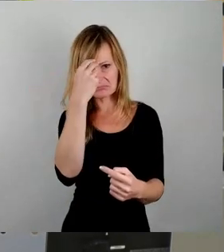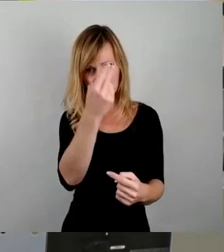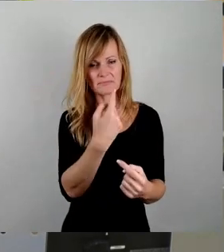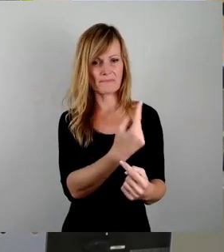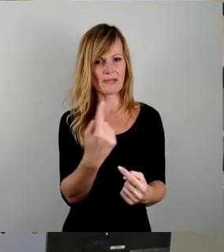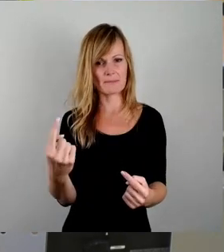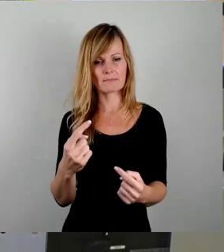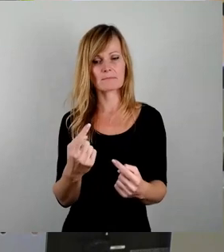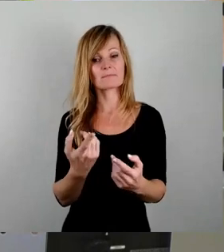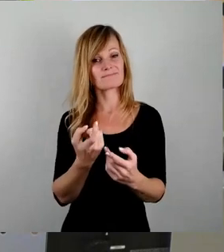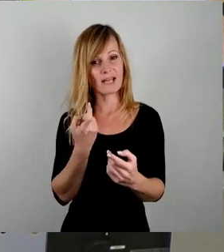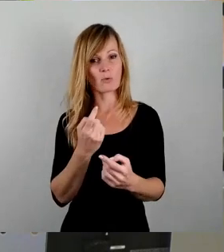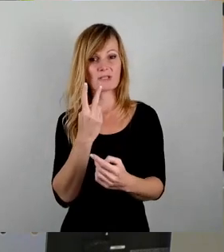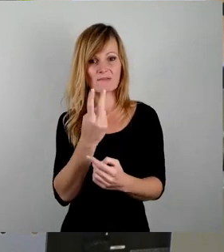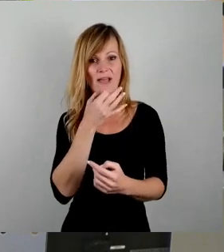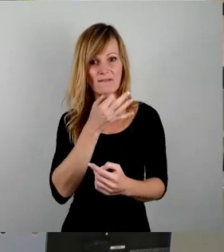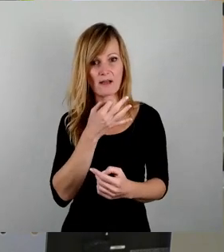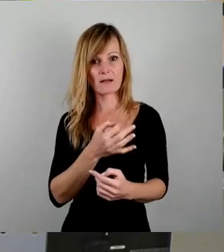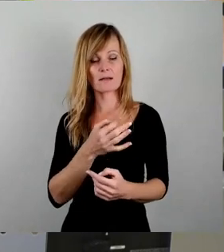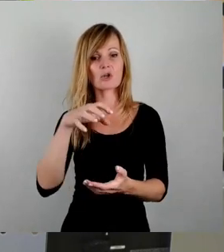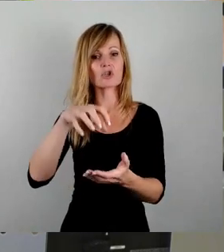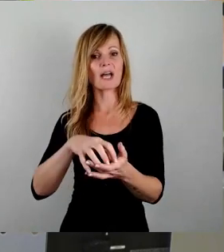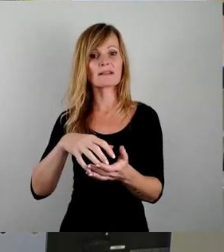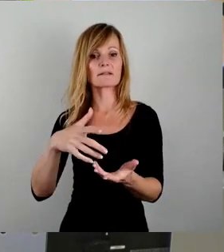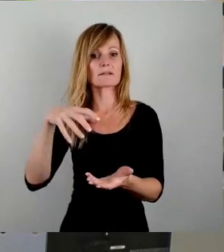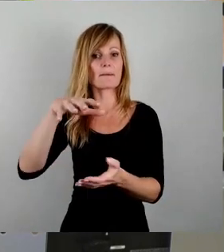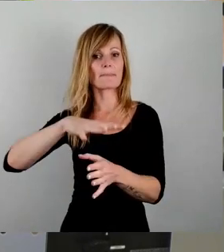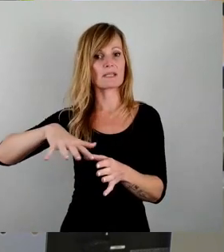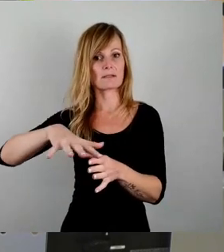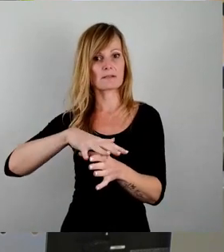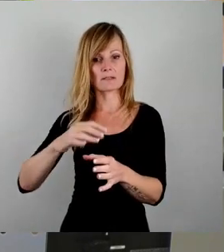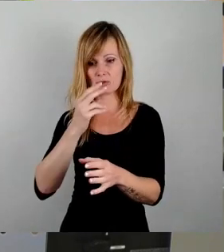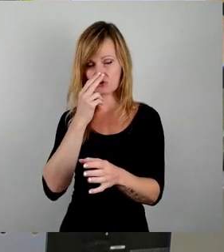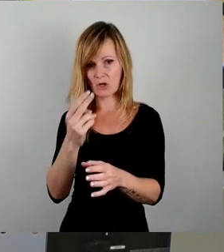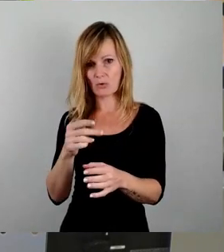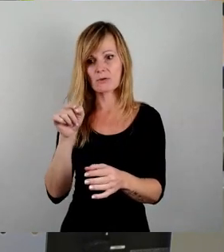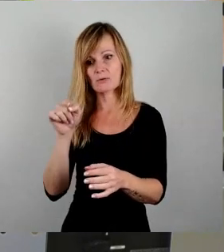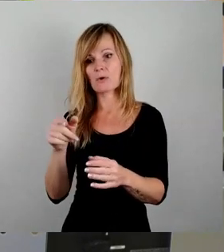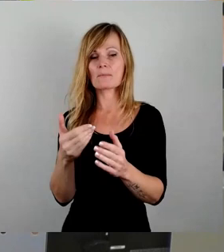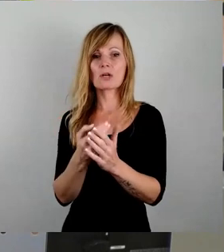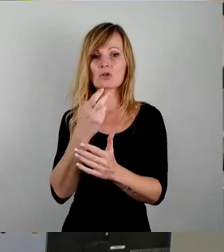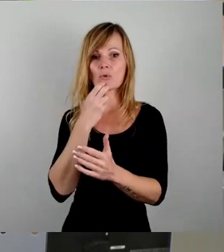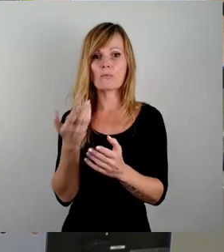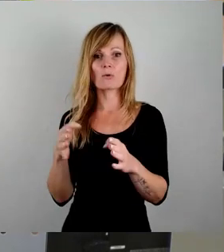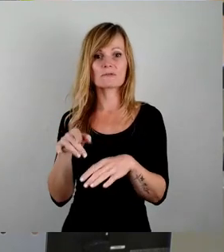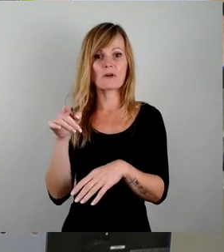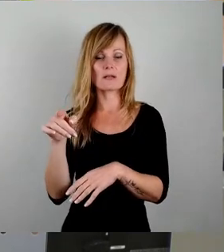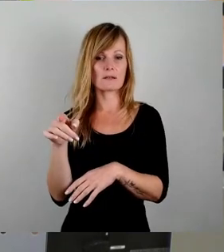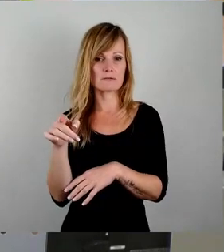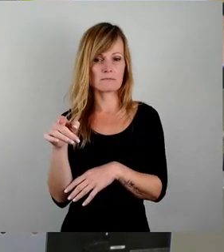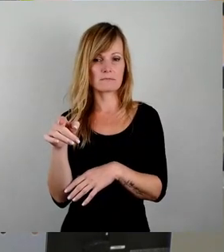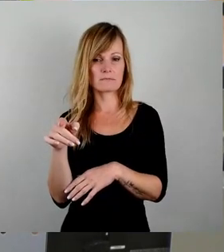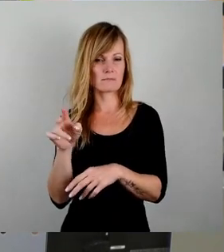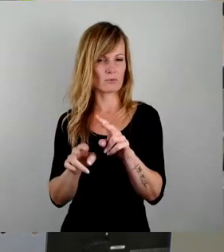daraus ergeben. Wenn wir in die Stadtbezirke gucken, dann sind dort zum Beispiel die Vorkehrungen für Stromausfall relativ unterschiedlich.